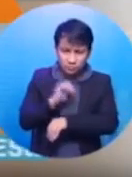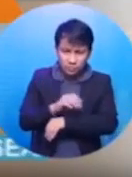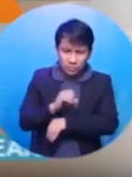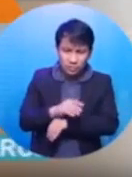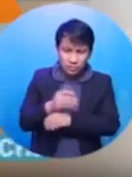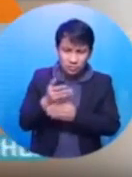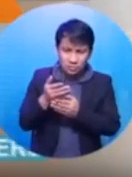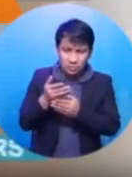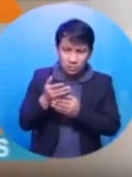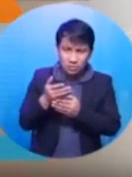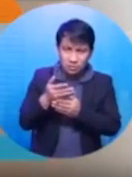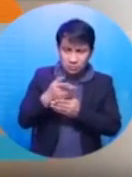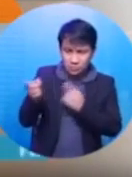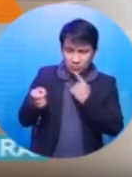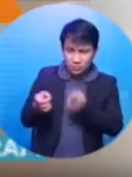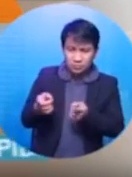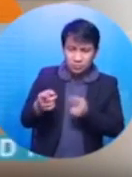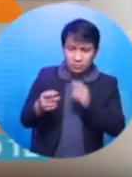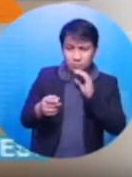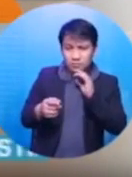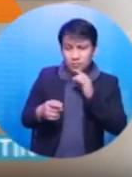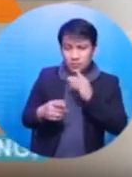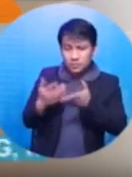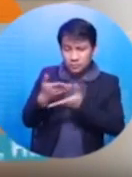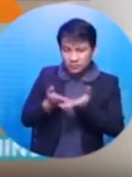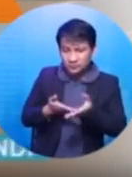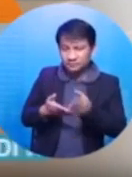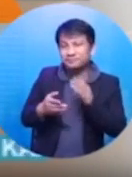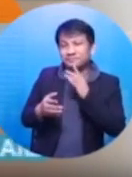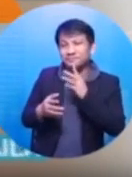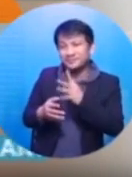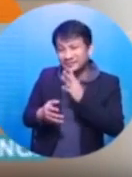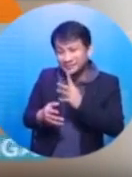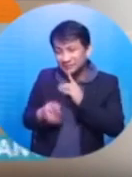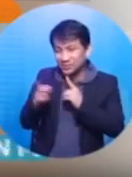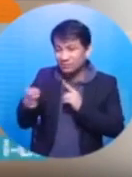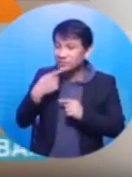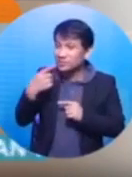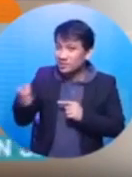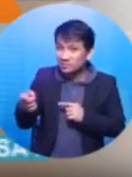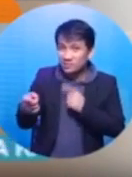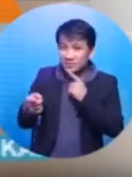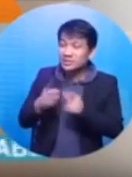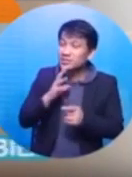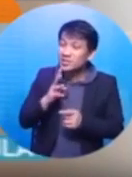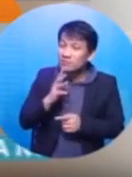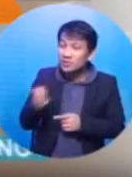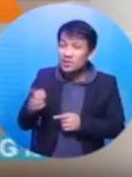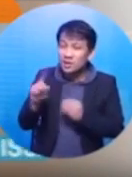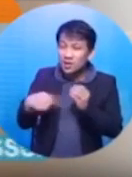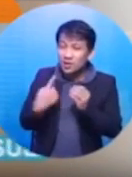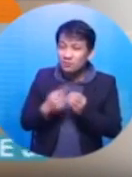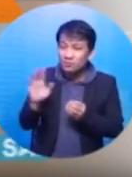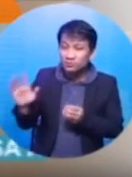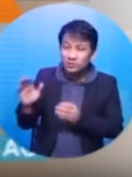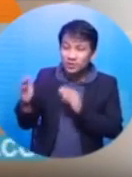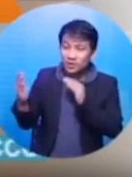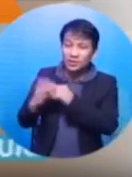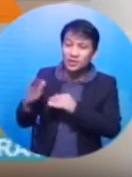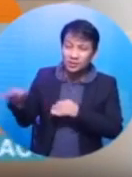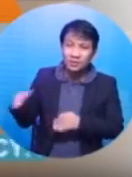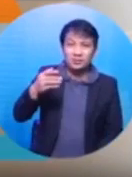party doon na nagsasalita ko kayo na hindi maganda sa kapitbahay laban sa inyong anak, na po k** siya,